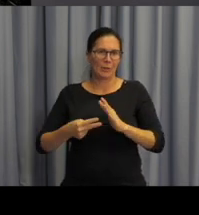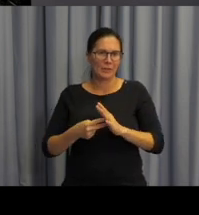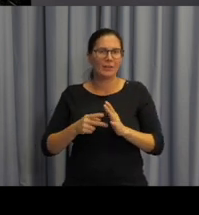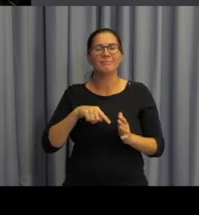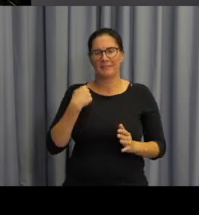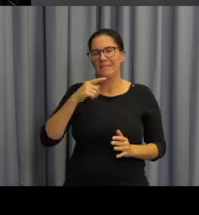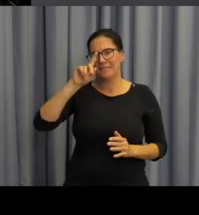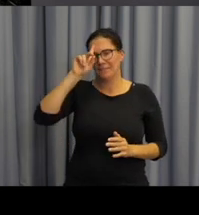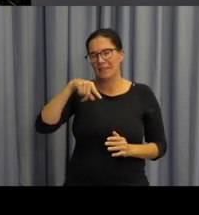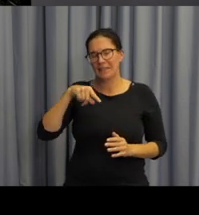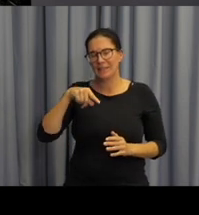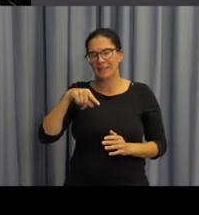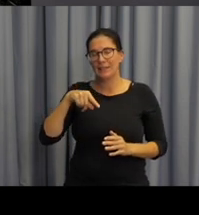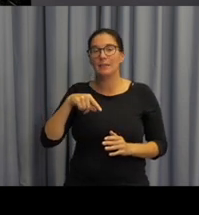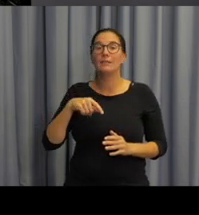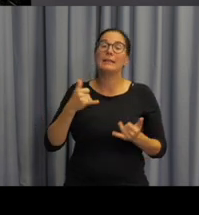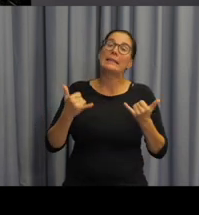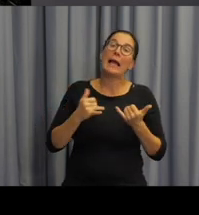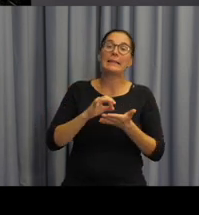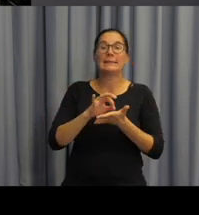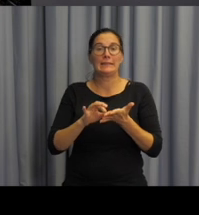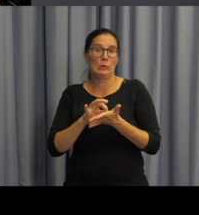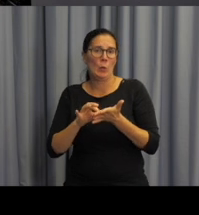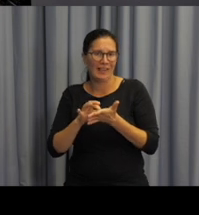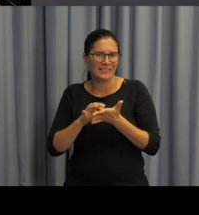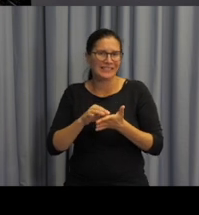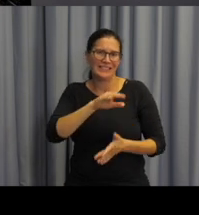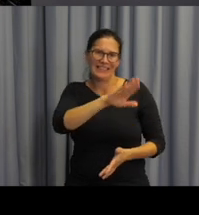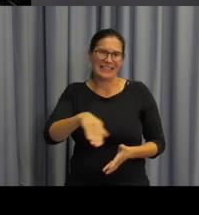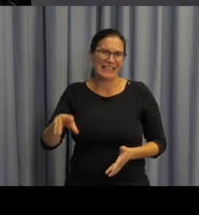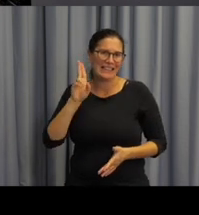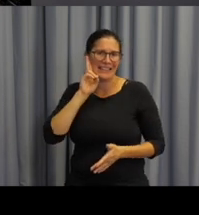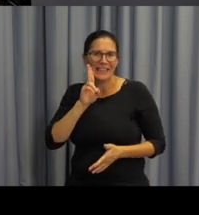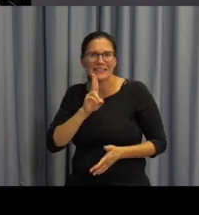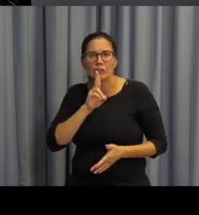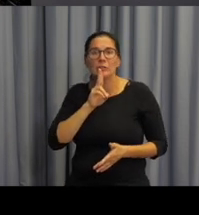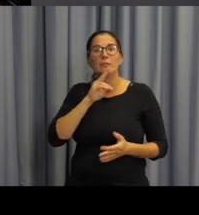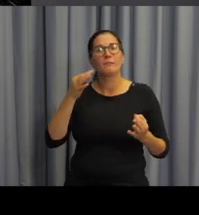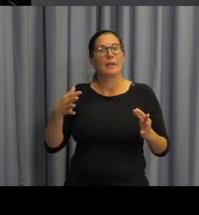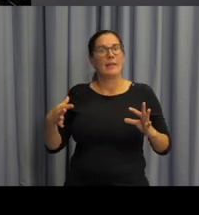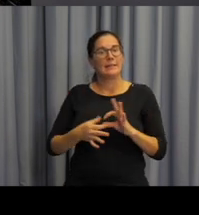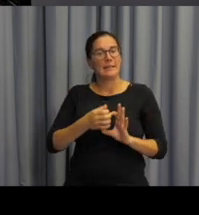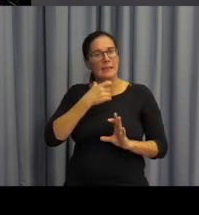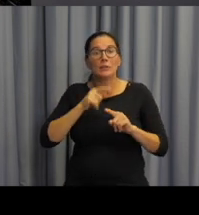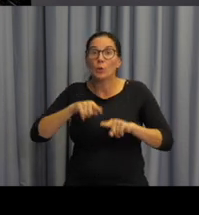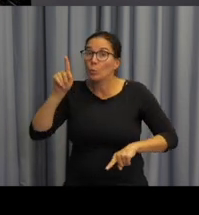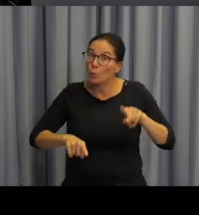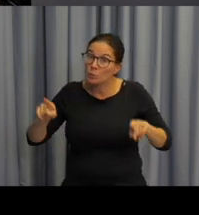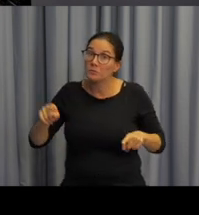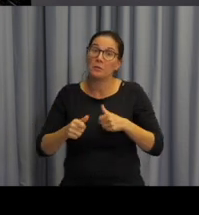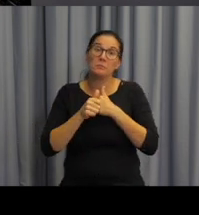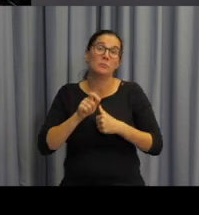uvědomujeme, že jazyková situace našich neslyšících žáků se liší podle toho, z jakých